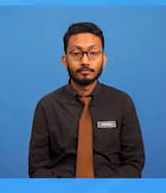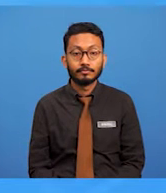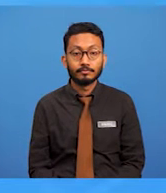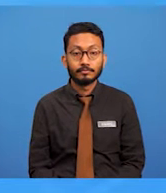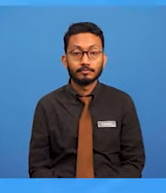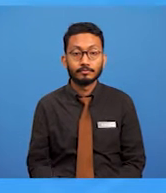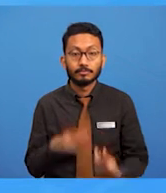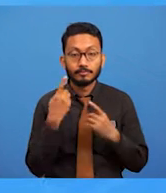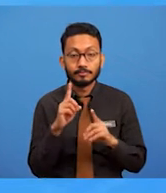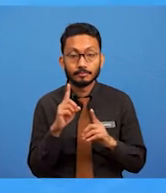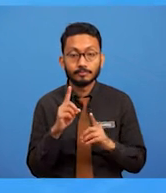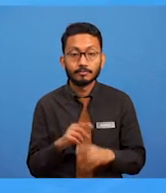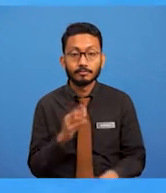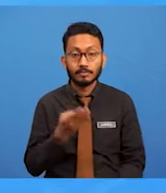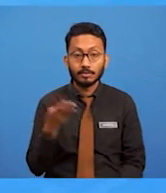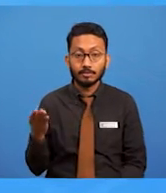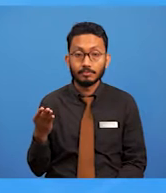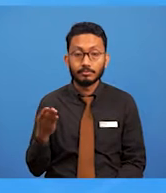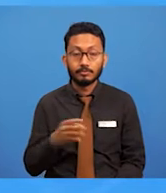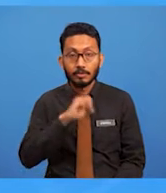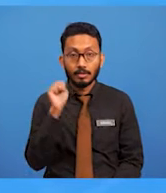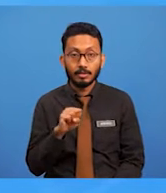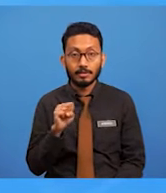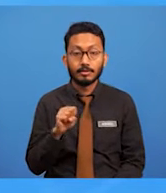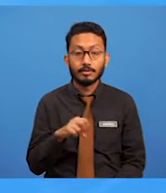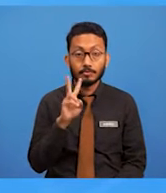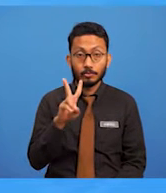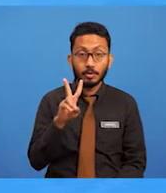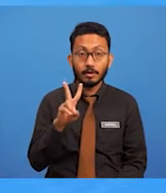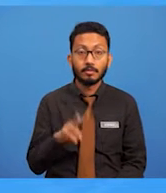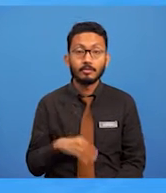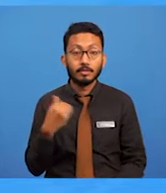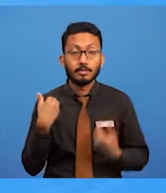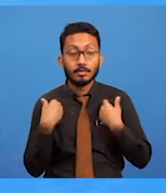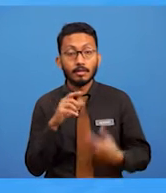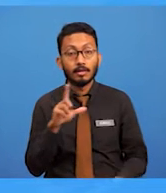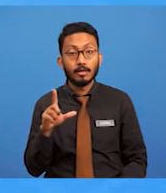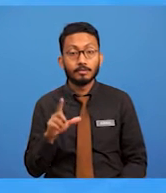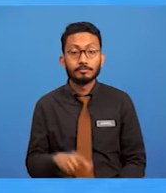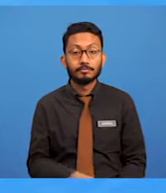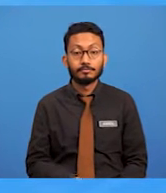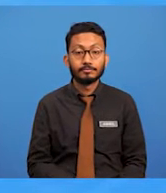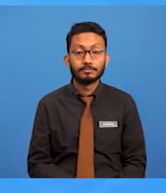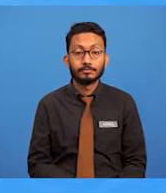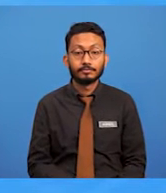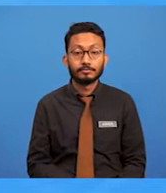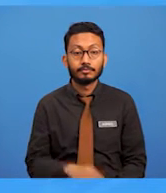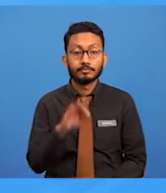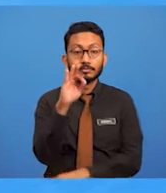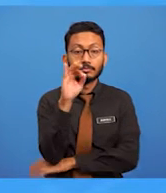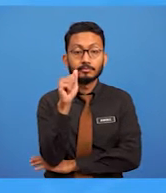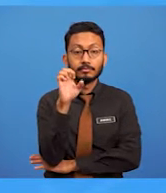Jawapan bagi soalan kedua ini adalah festif.